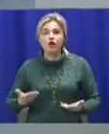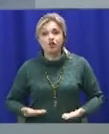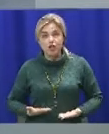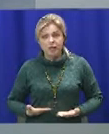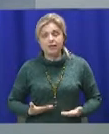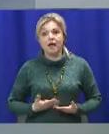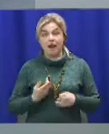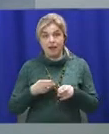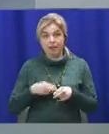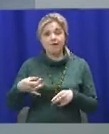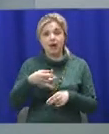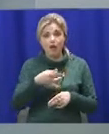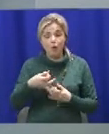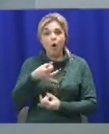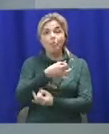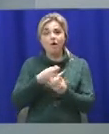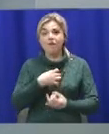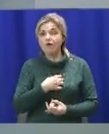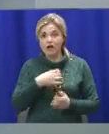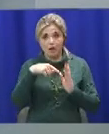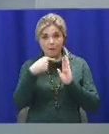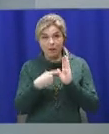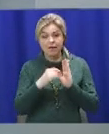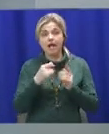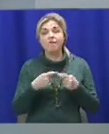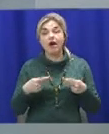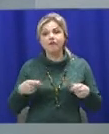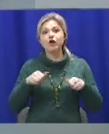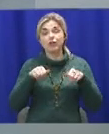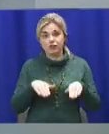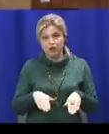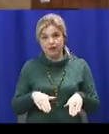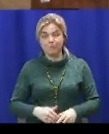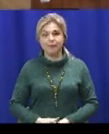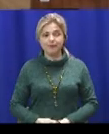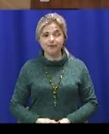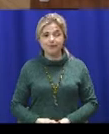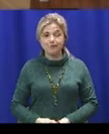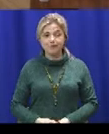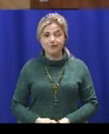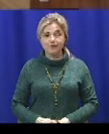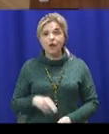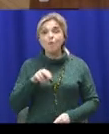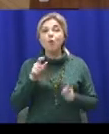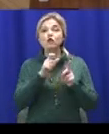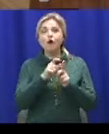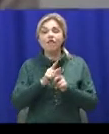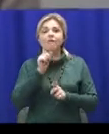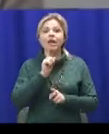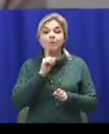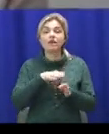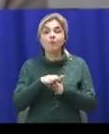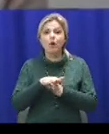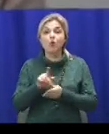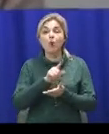зазначеного району обговорили нагальні питання та варіанти їх вирішення. За словами тимчасового виконуючого